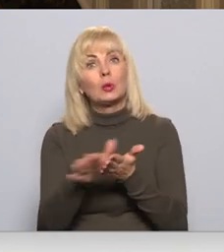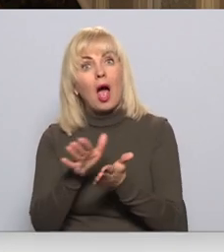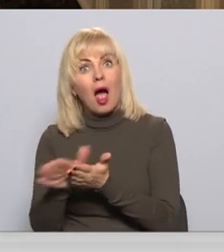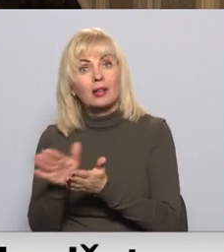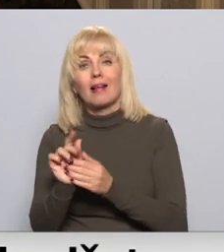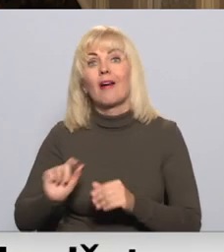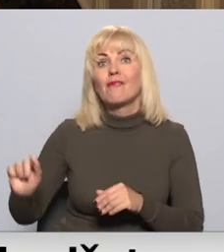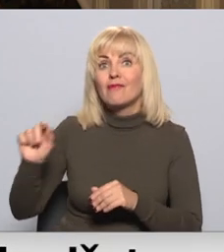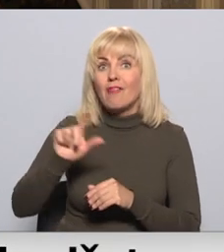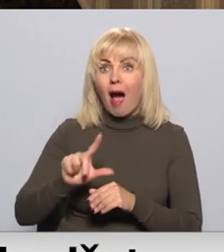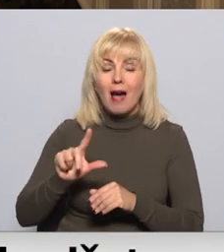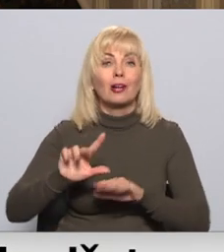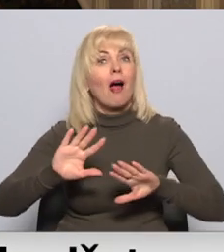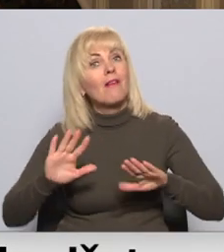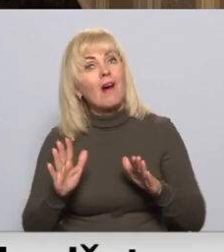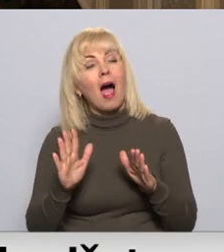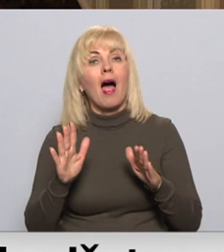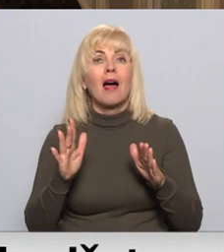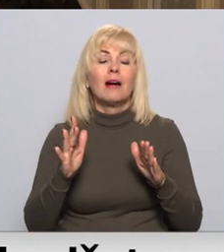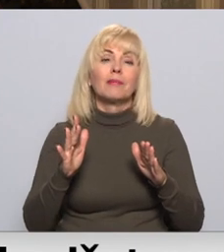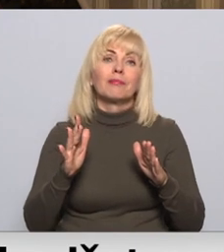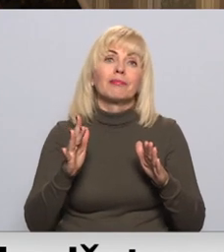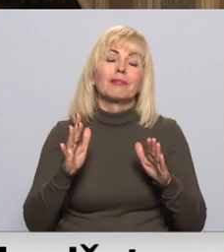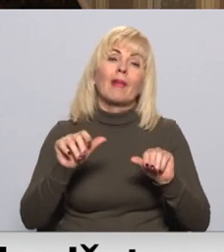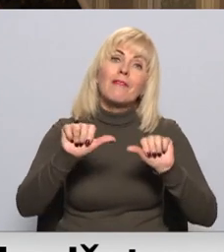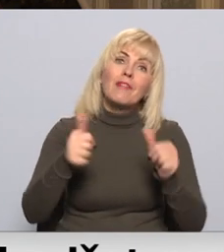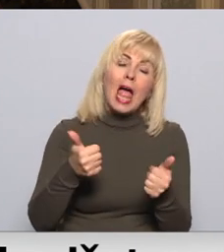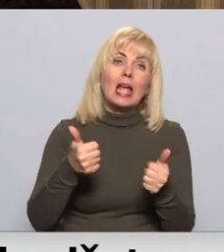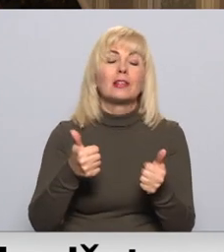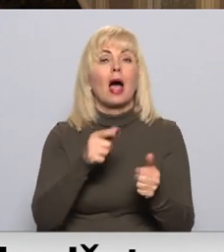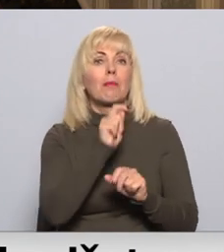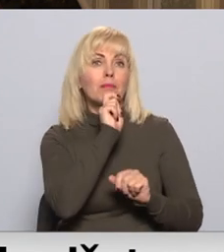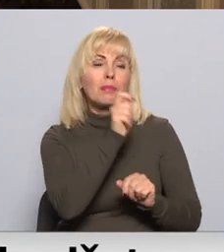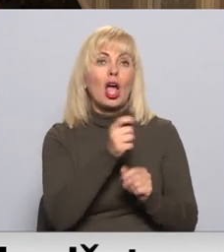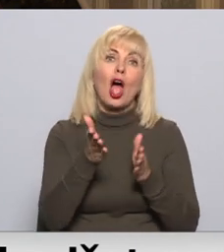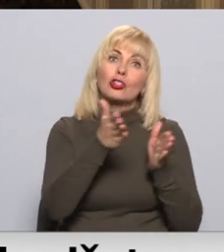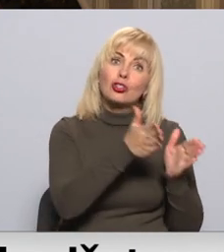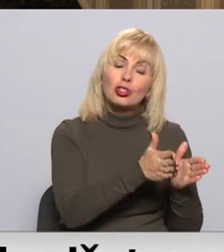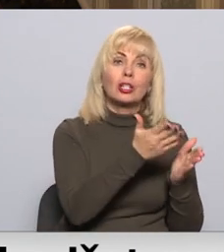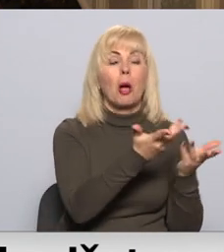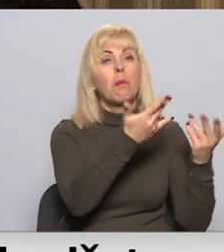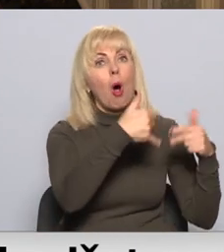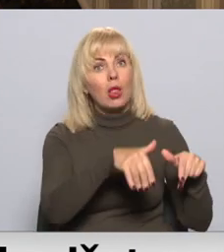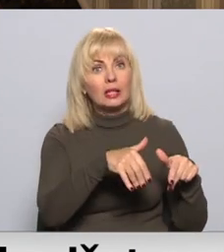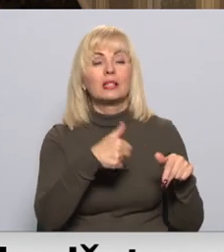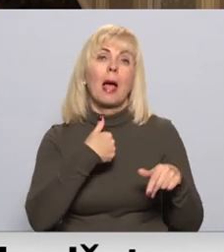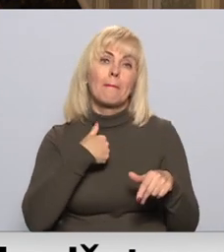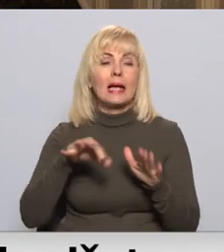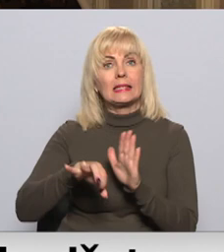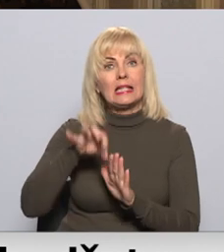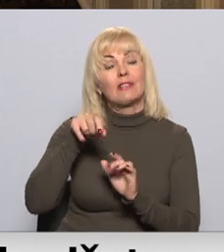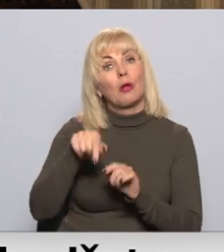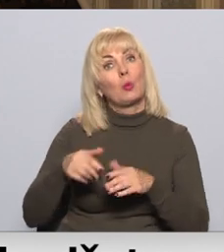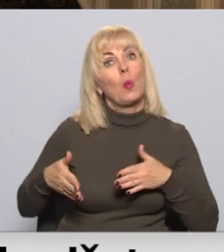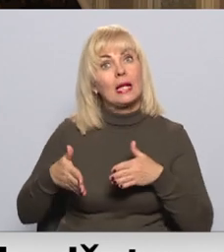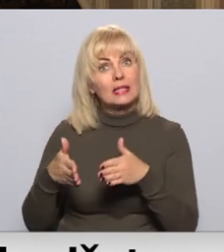vairāk vai kaut kādā veidā novirzīt tādām prioritātēm, kas ir politiskas, bet mēs izvēlējāmies šo ceļu